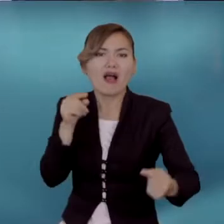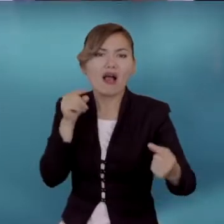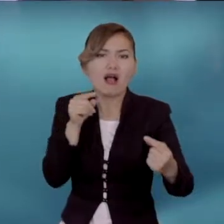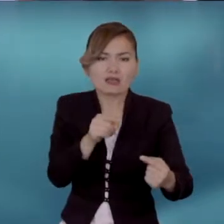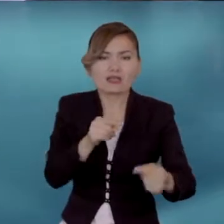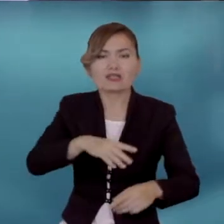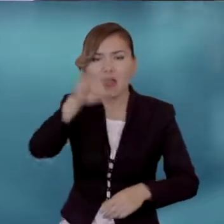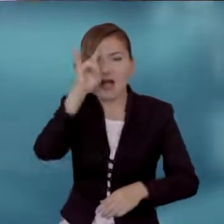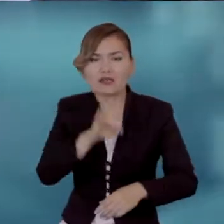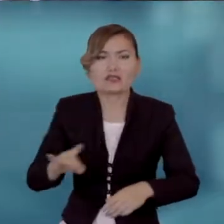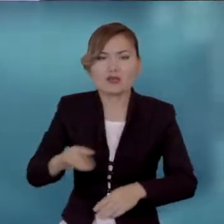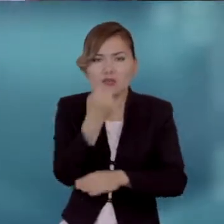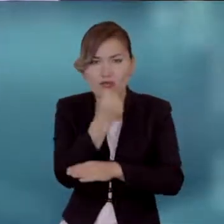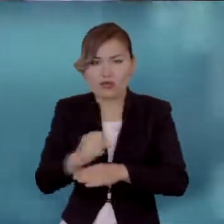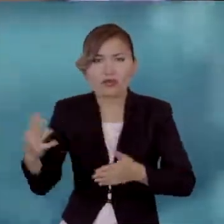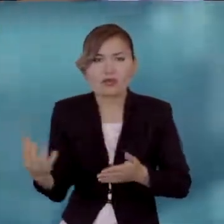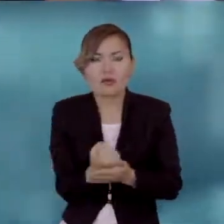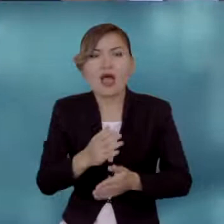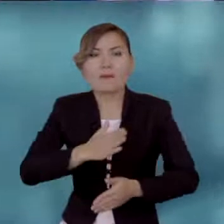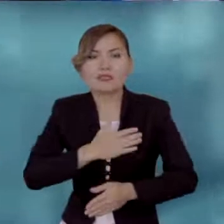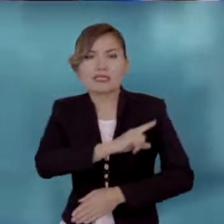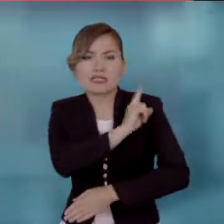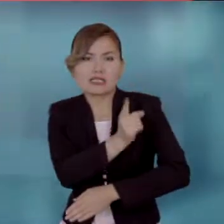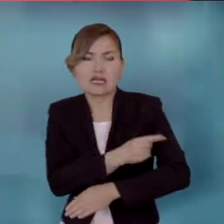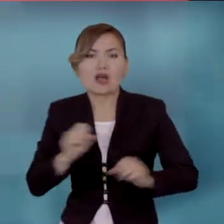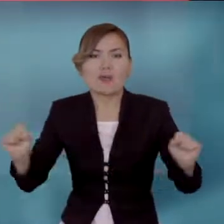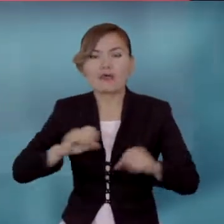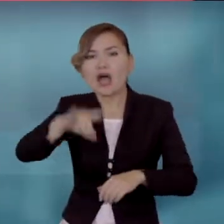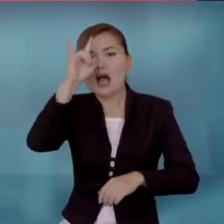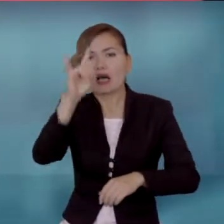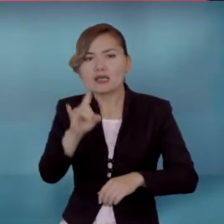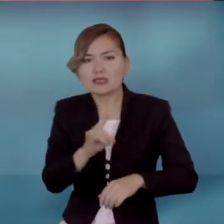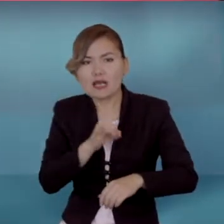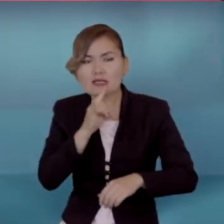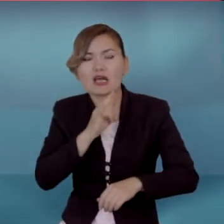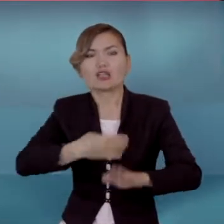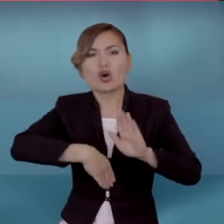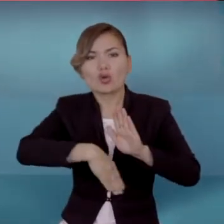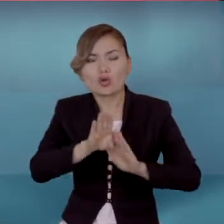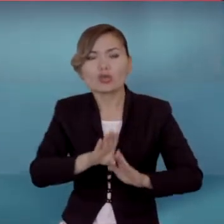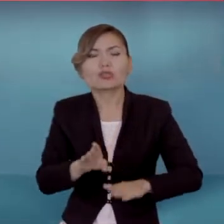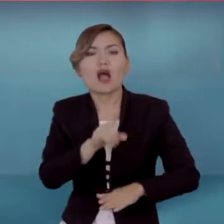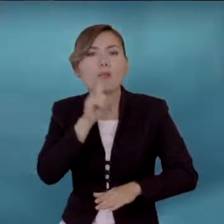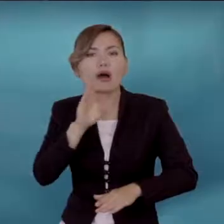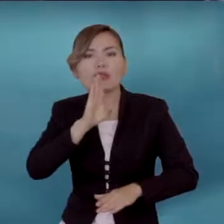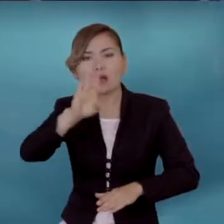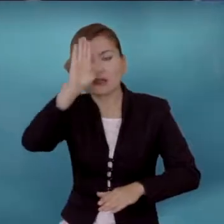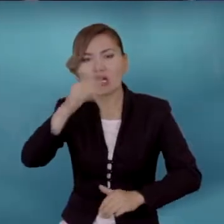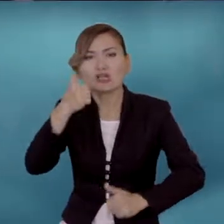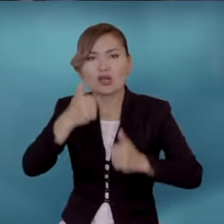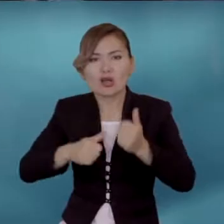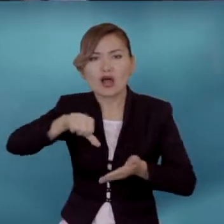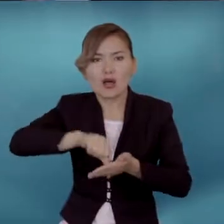споршылар еліміздің еңіздік ұлдарымен қыздары бәсекелестікті ғоза шоу Қазақстан атты жас мемлекеттің ең алғашқы жүлделі